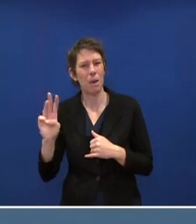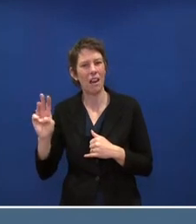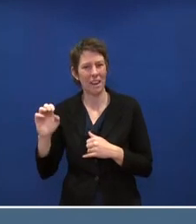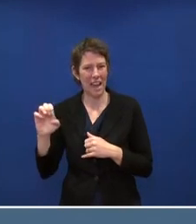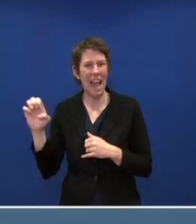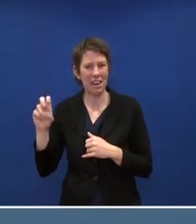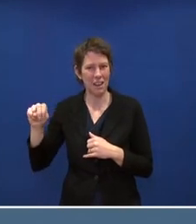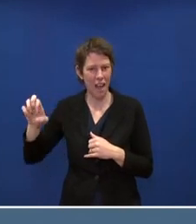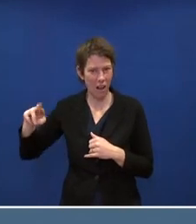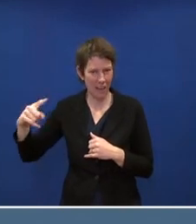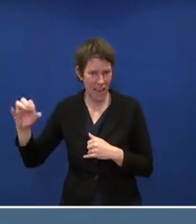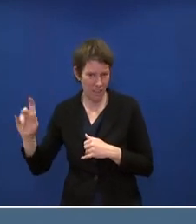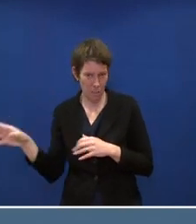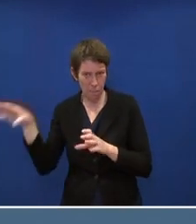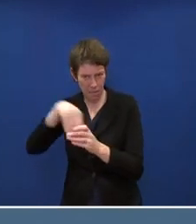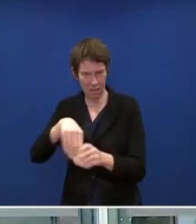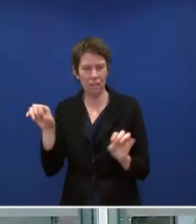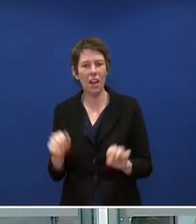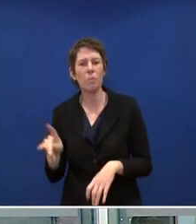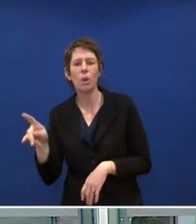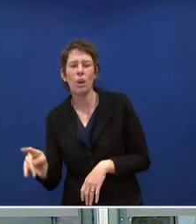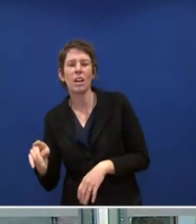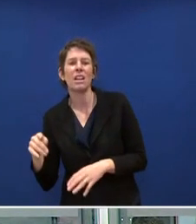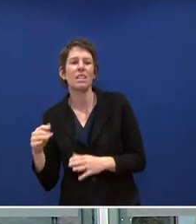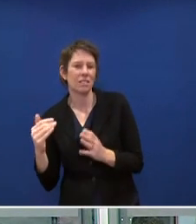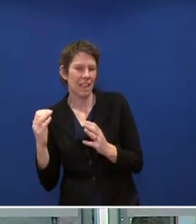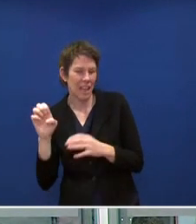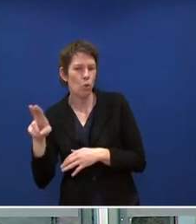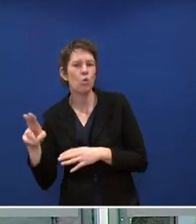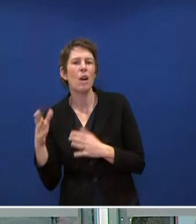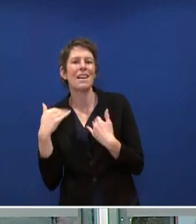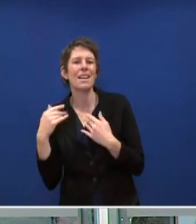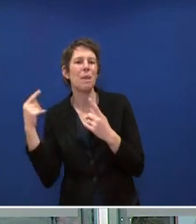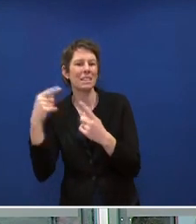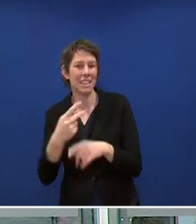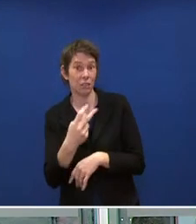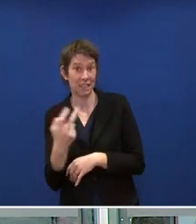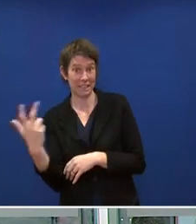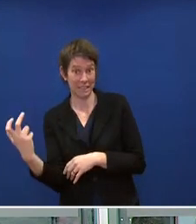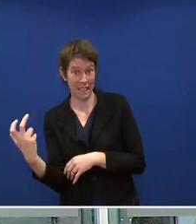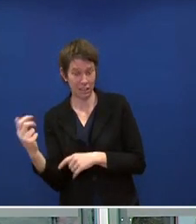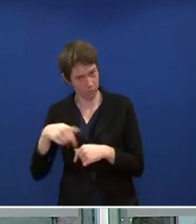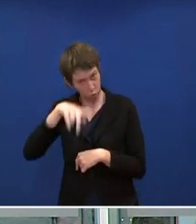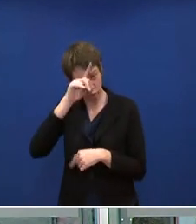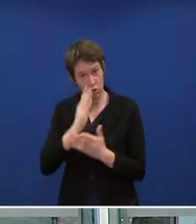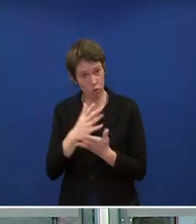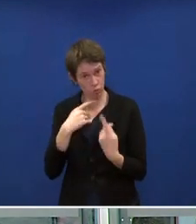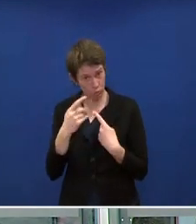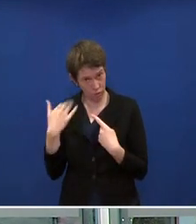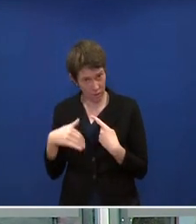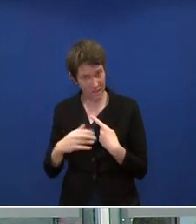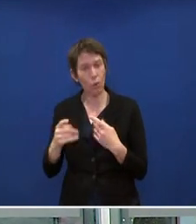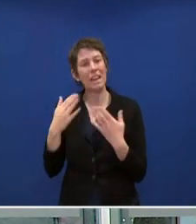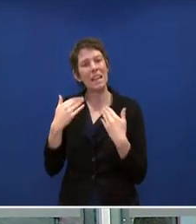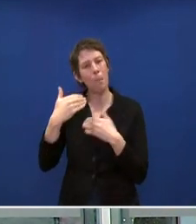mitnehmen, ob über die Folgen eines neuen EU-Klimaziels für 2030 in Deutschland gesprochen wurde und ob das